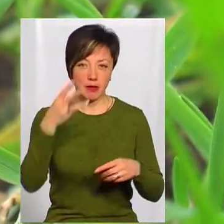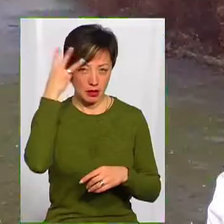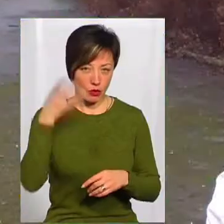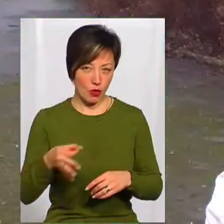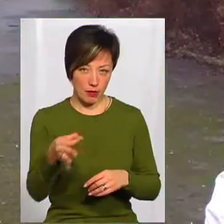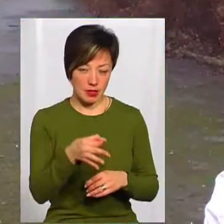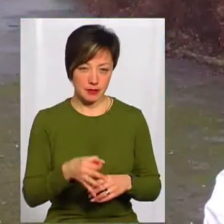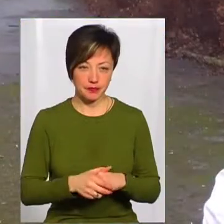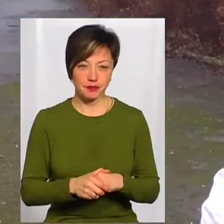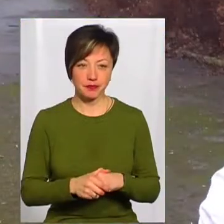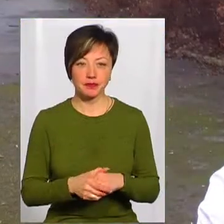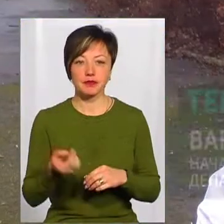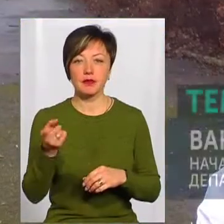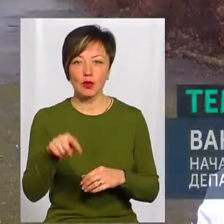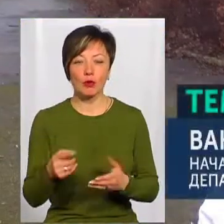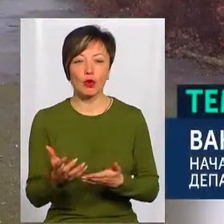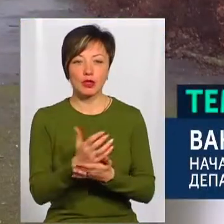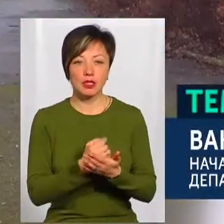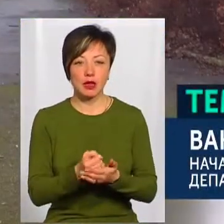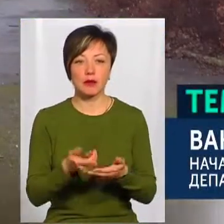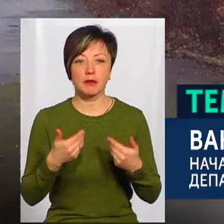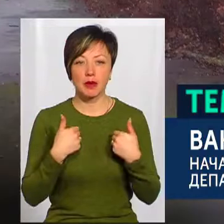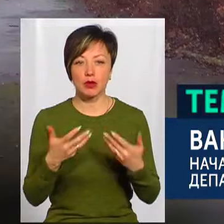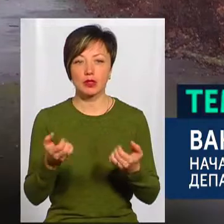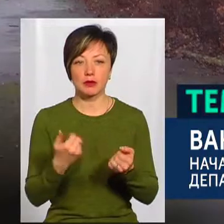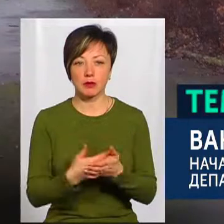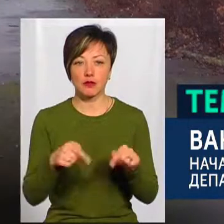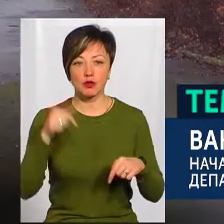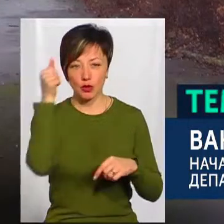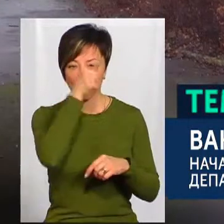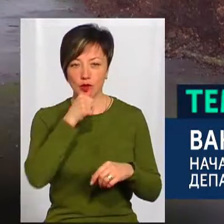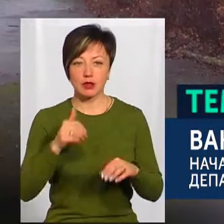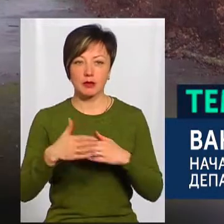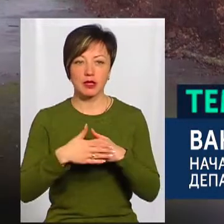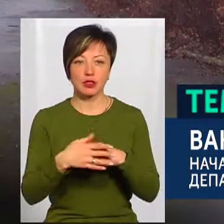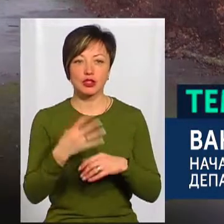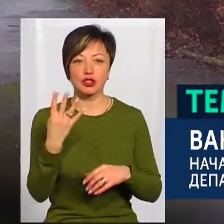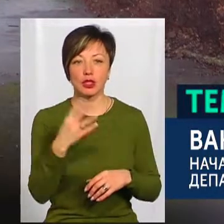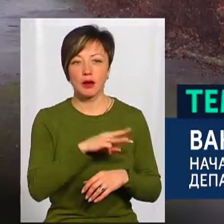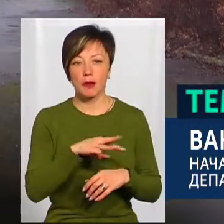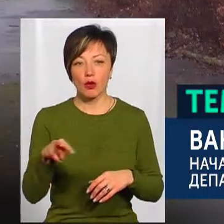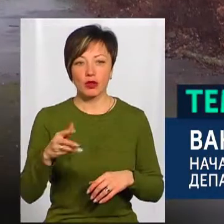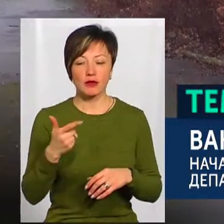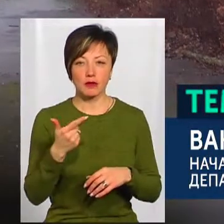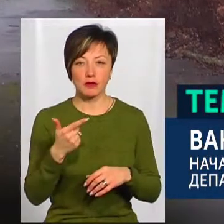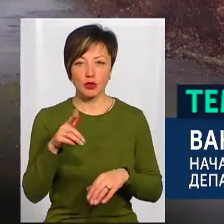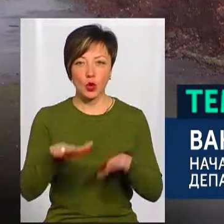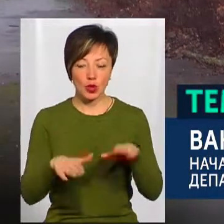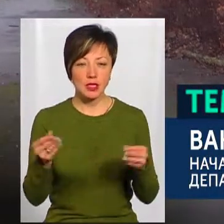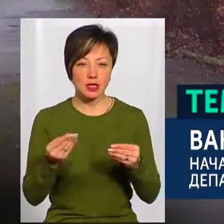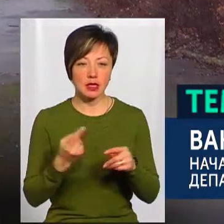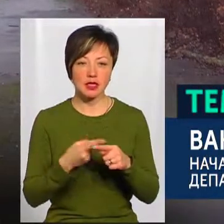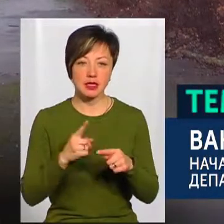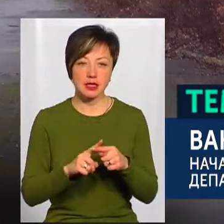області. При тому, урожаї, які ми отримуємо, наприклад, в цьому році, це близько 4 мільйонів тонн зерна,